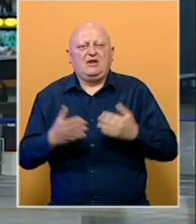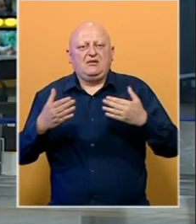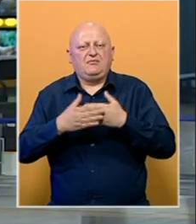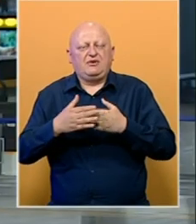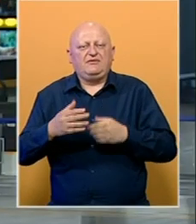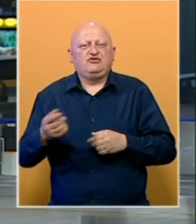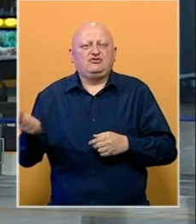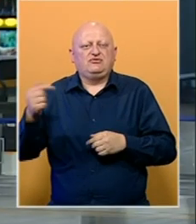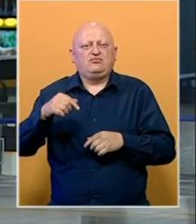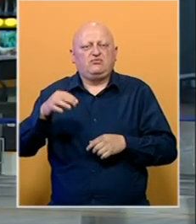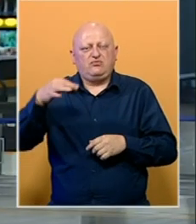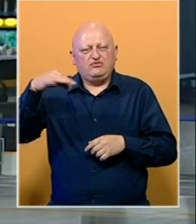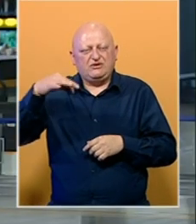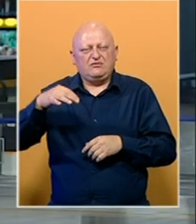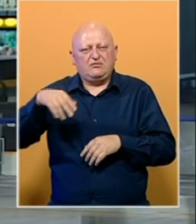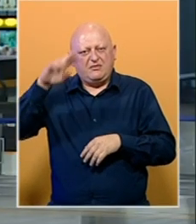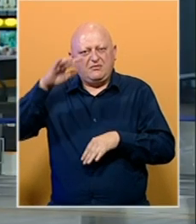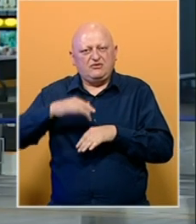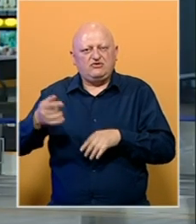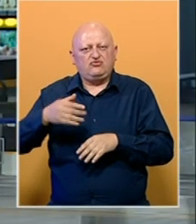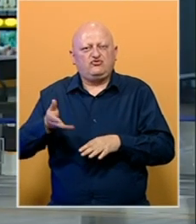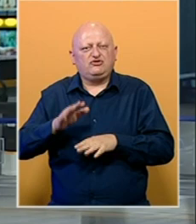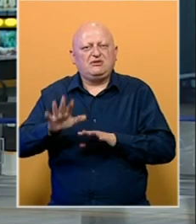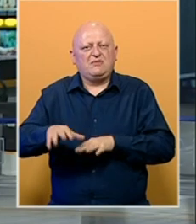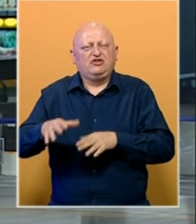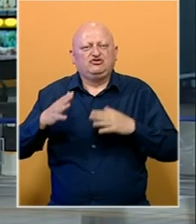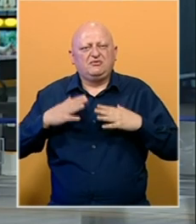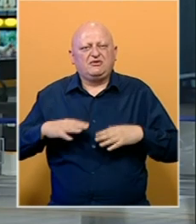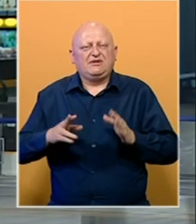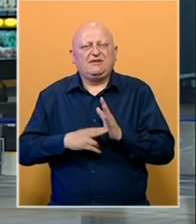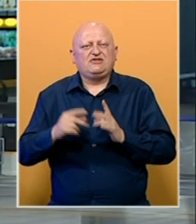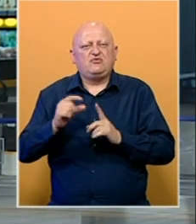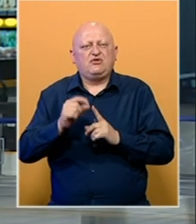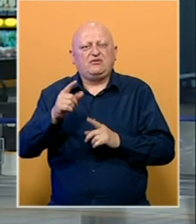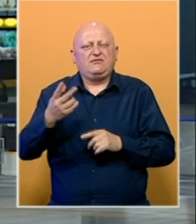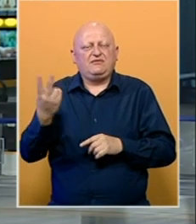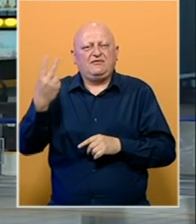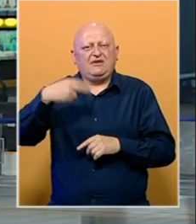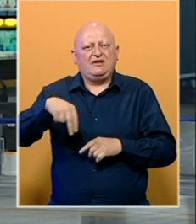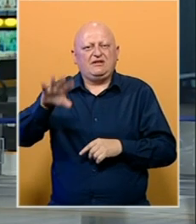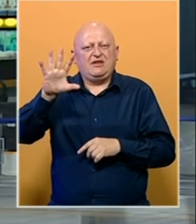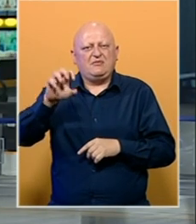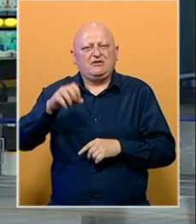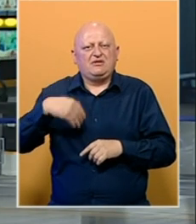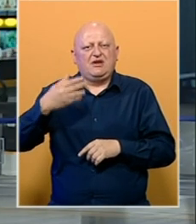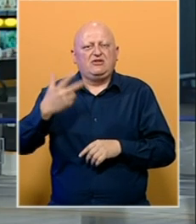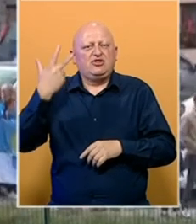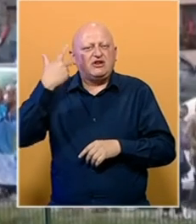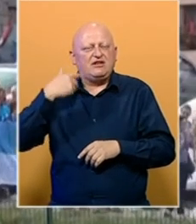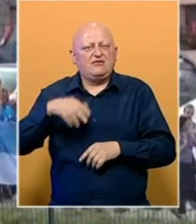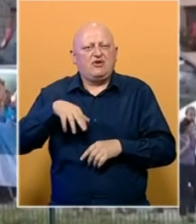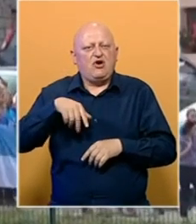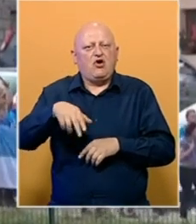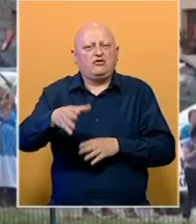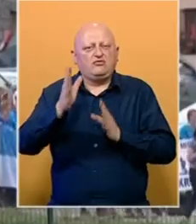Predvečer su u Potočare i memorialni centru stigli učesnici Marša Mira Nezuk Potočar i njih više od 2500 nakon rodivnog